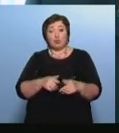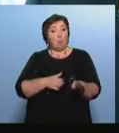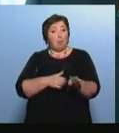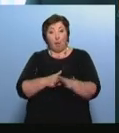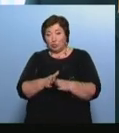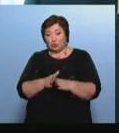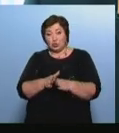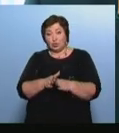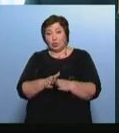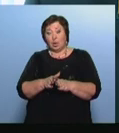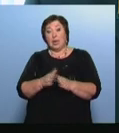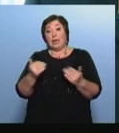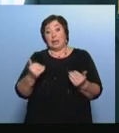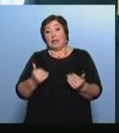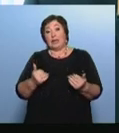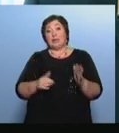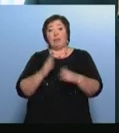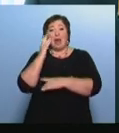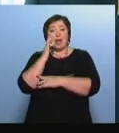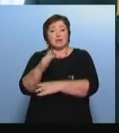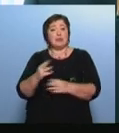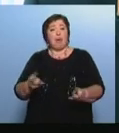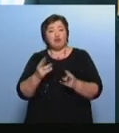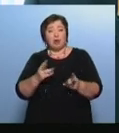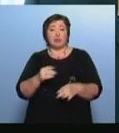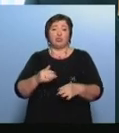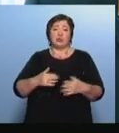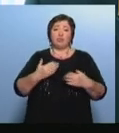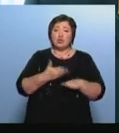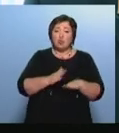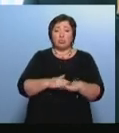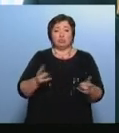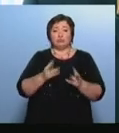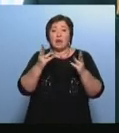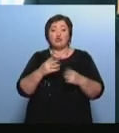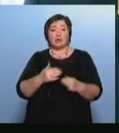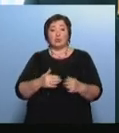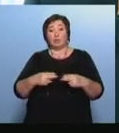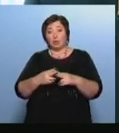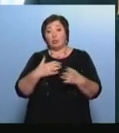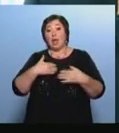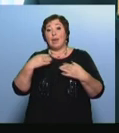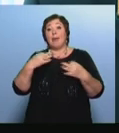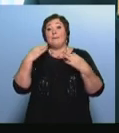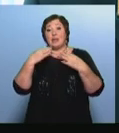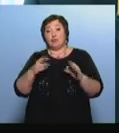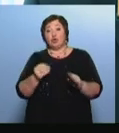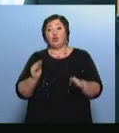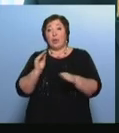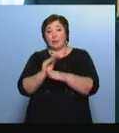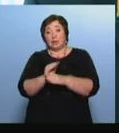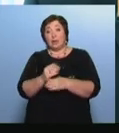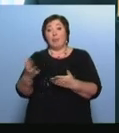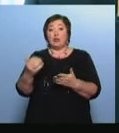и лесопатрульную технику, и лесопожарную, в том числе и тяжелую лесопожарную технику И это нам позволило еще дополнительно получить от